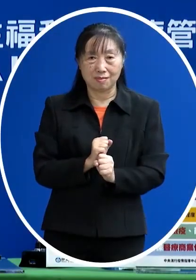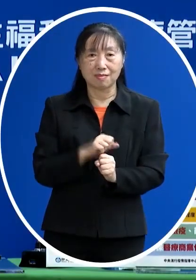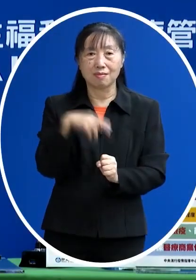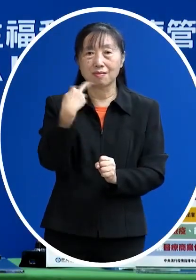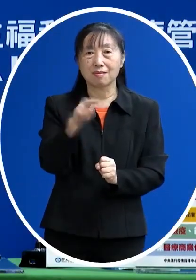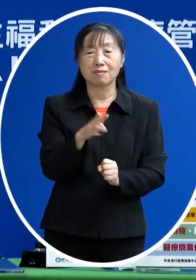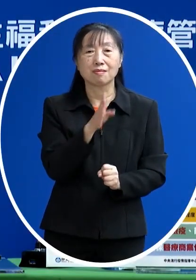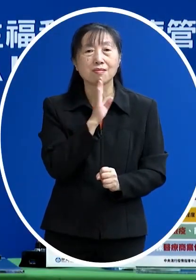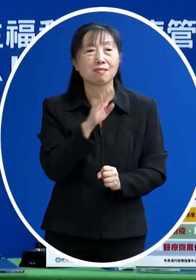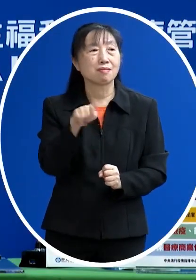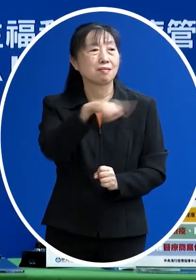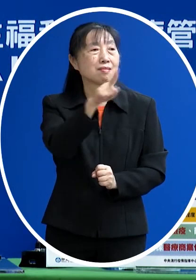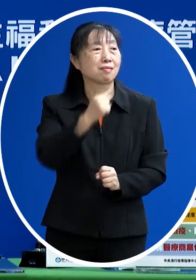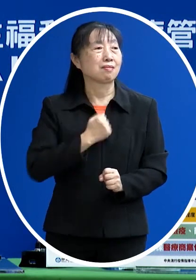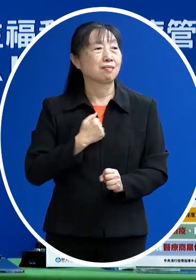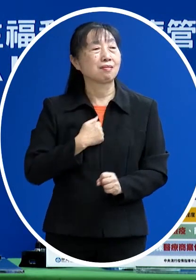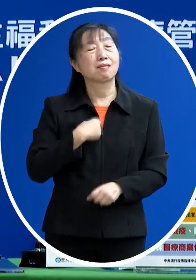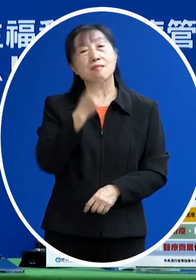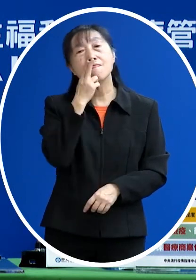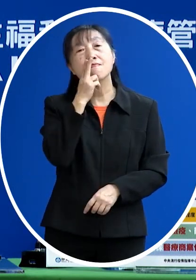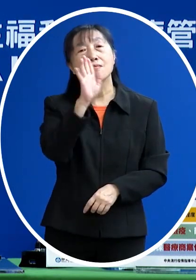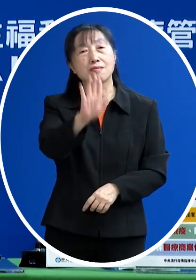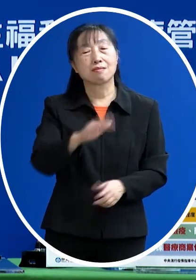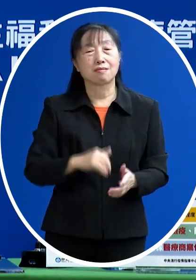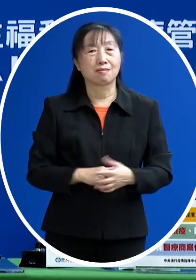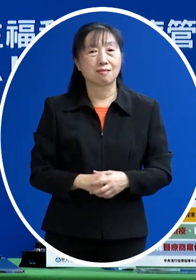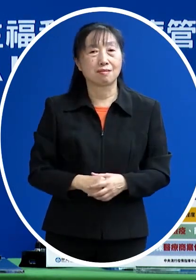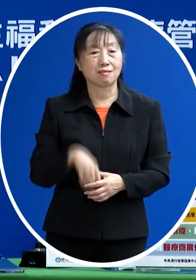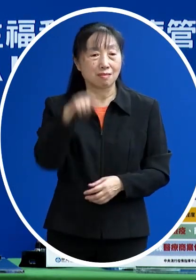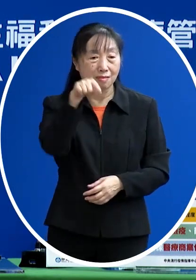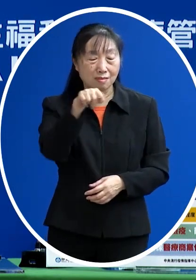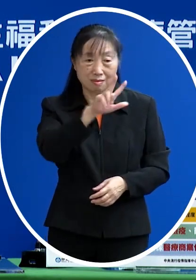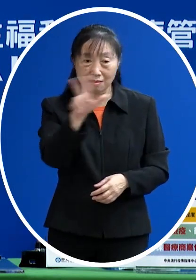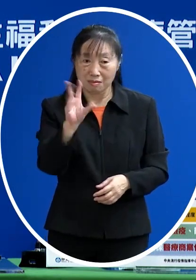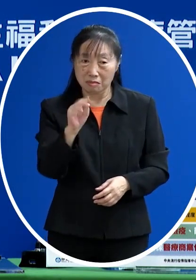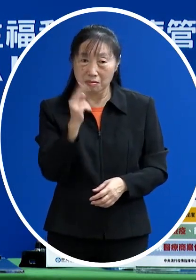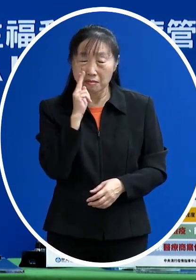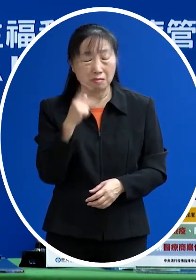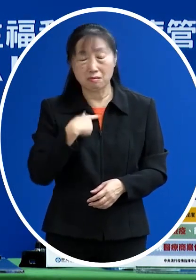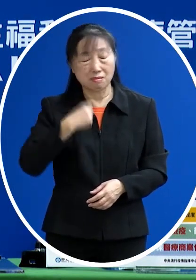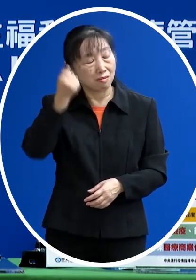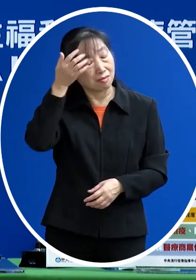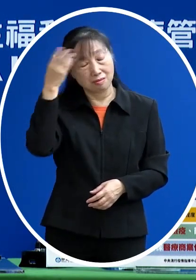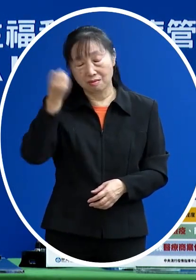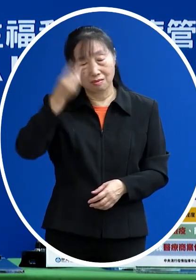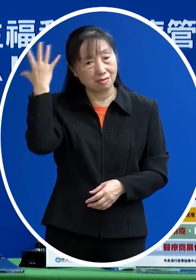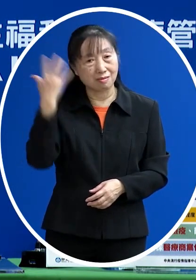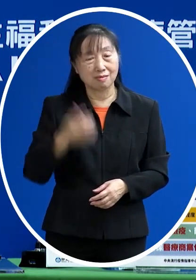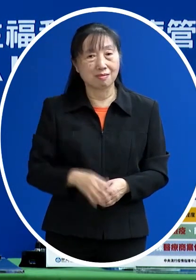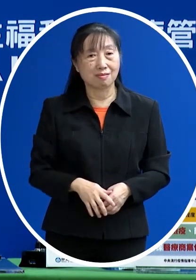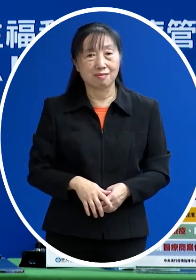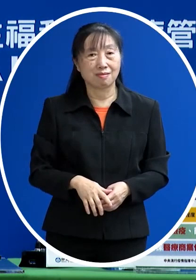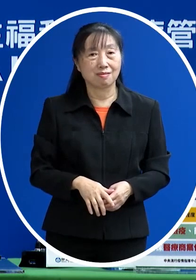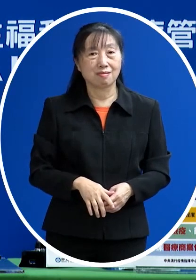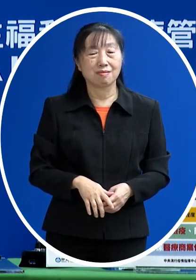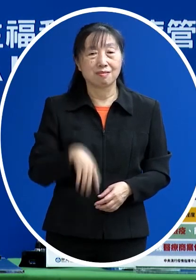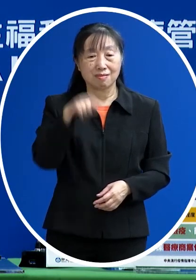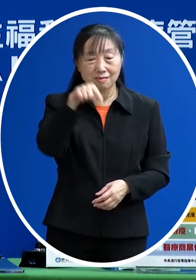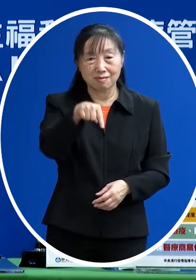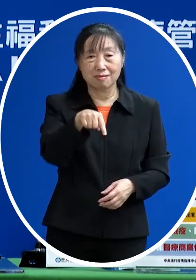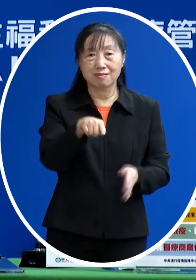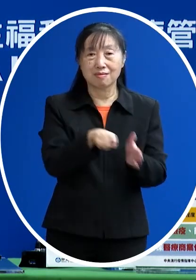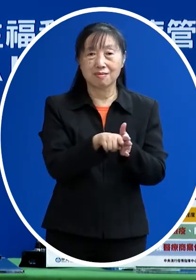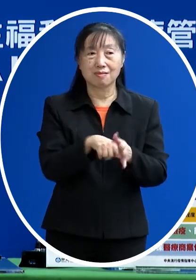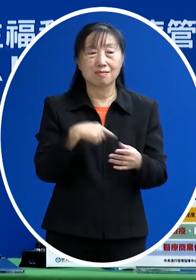到底有沒有存在 大家也知道我有抽菸我在那天沒有抽菸 我實在是記不起來了因為那時間都費 因為那天就是